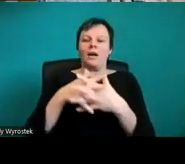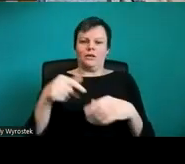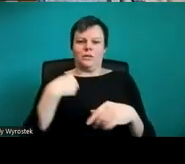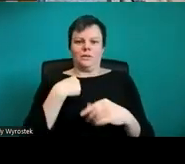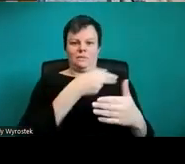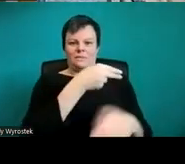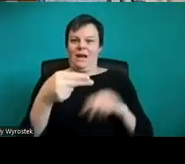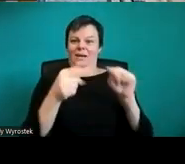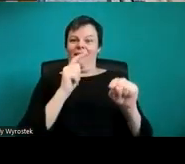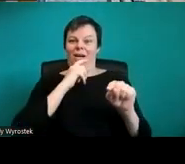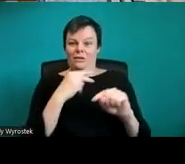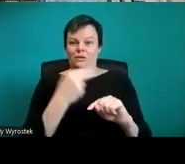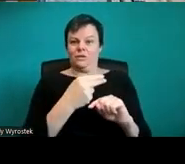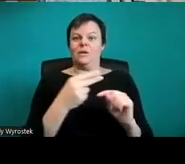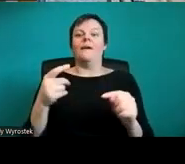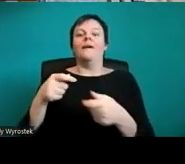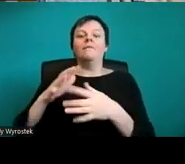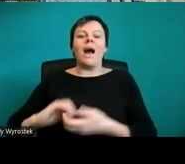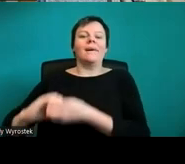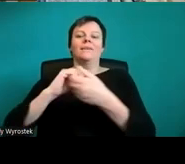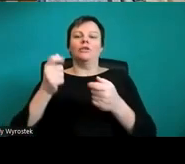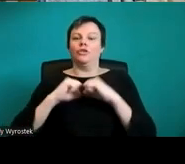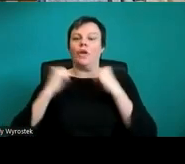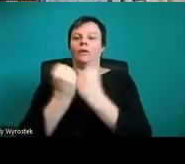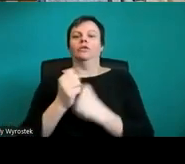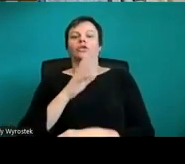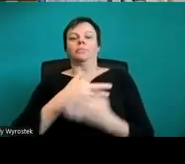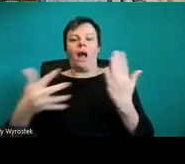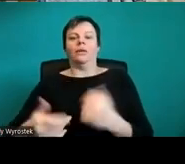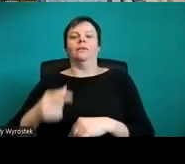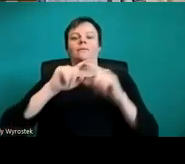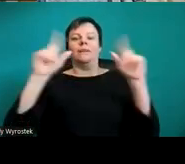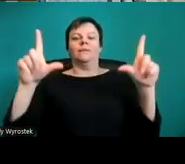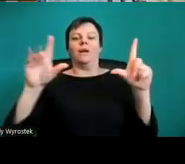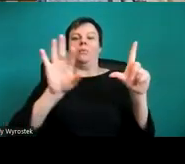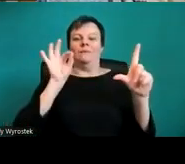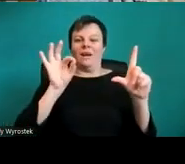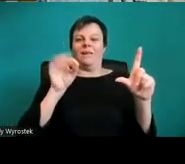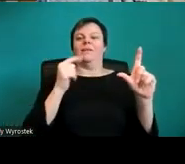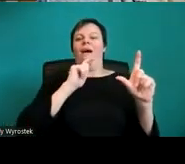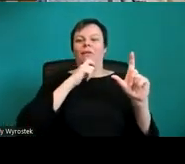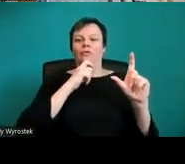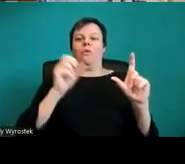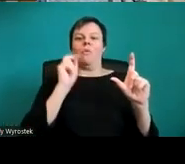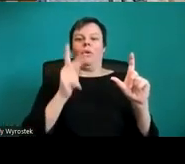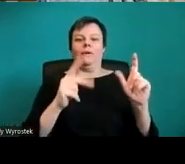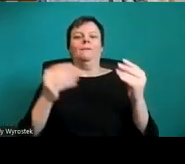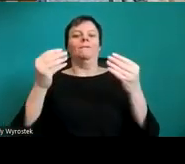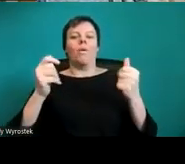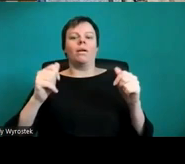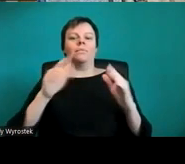Inhaltsplatzhalter, Textfeld. Liste öffnen, 4 von 4 Ebene, Pfeil links, Pfeil rechts,